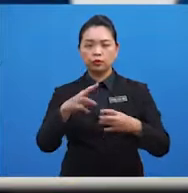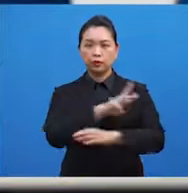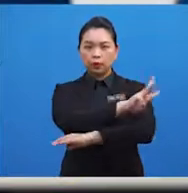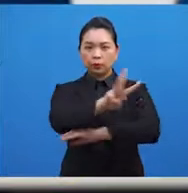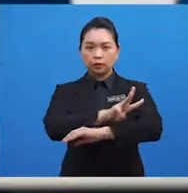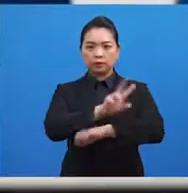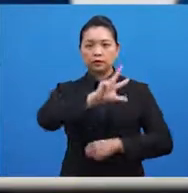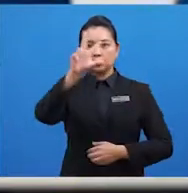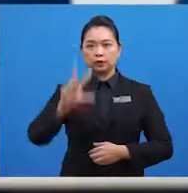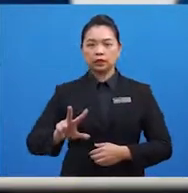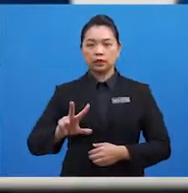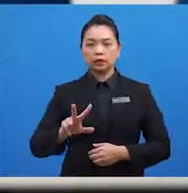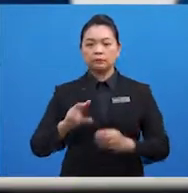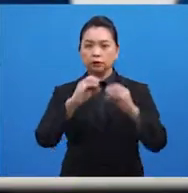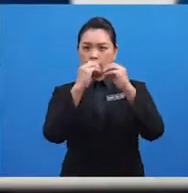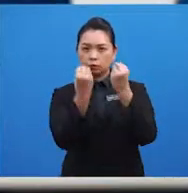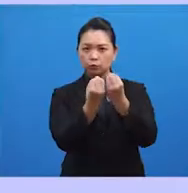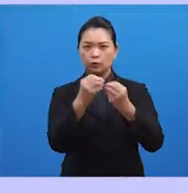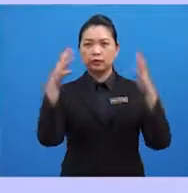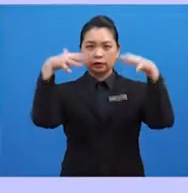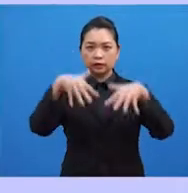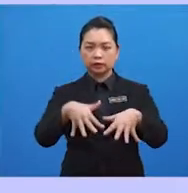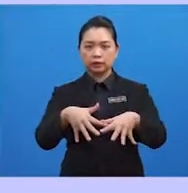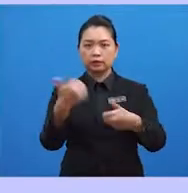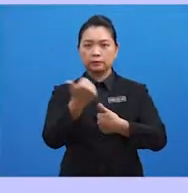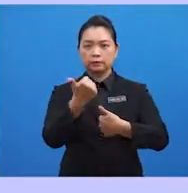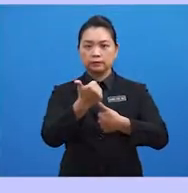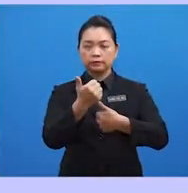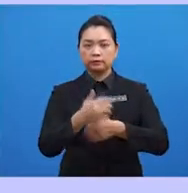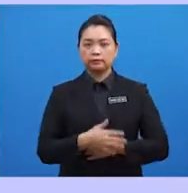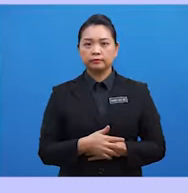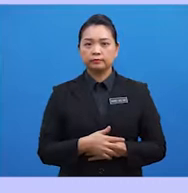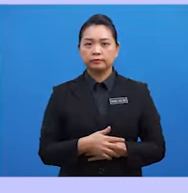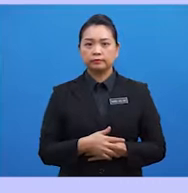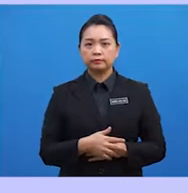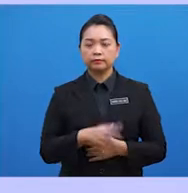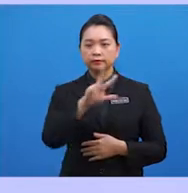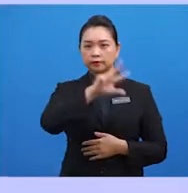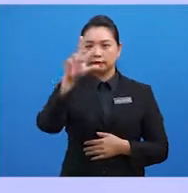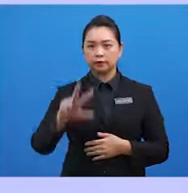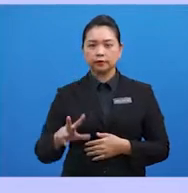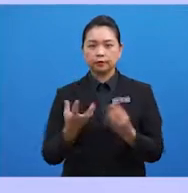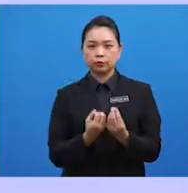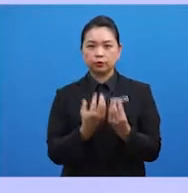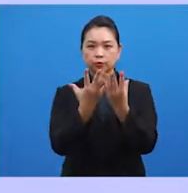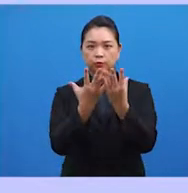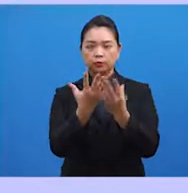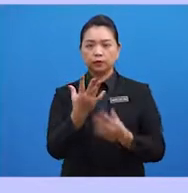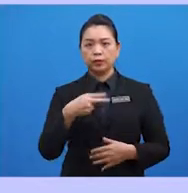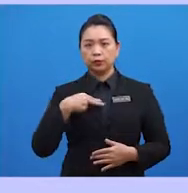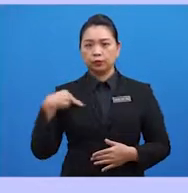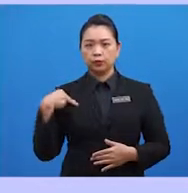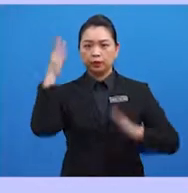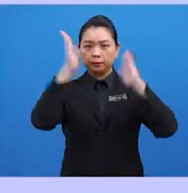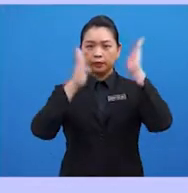segitiga pertumbuhan ASEAN. Pertama, segitiga pertumbuhan Indonesia,